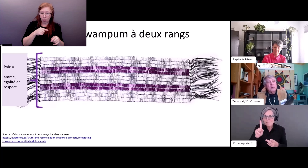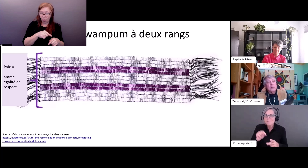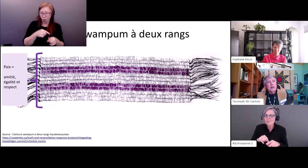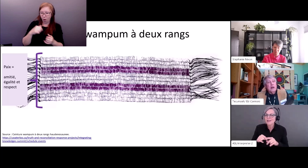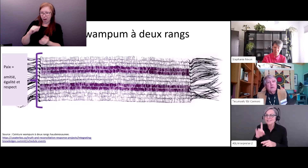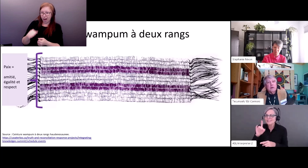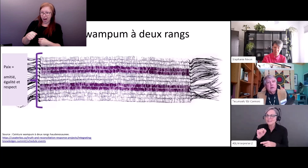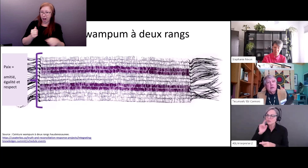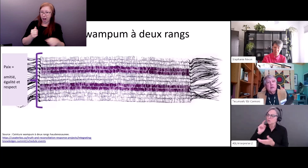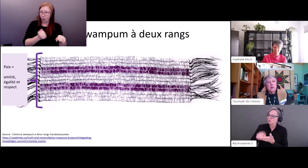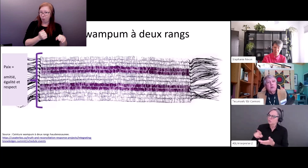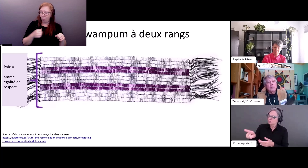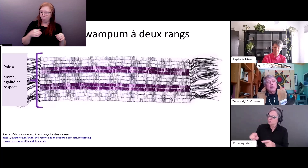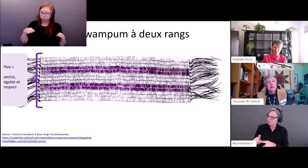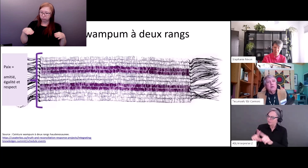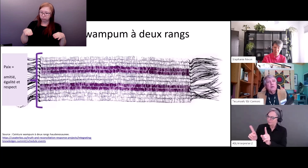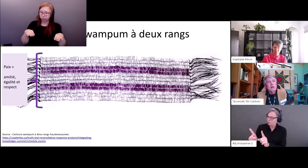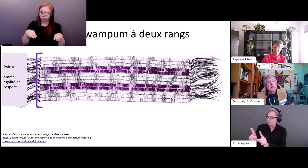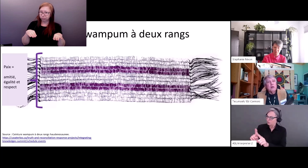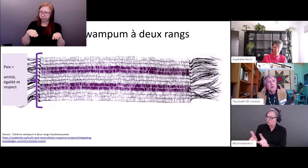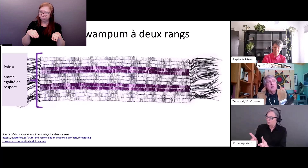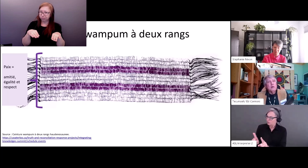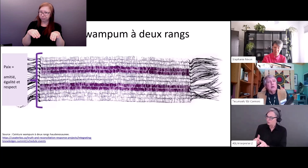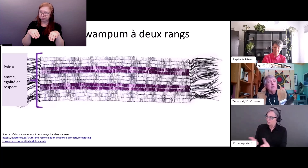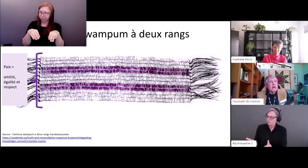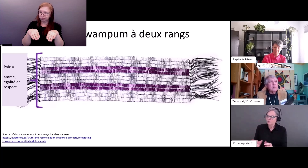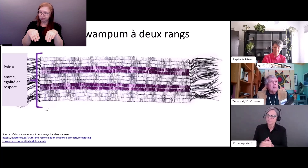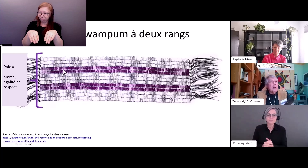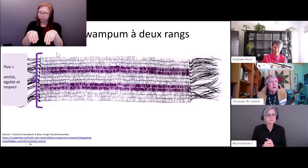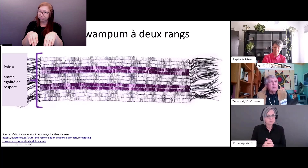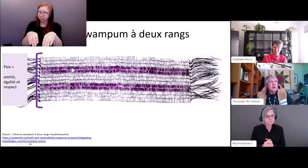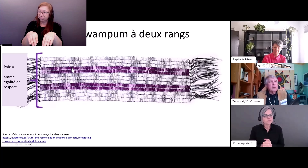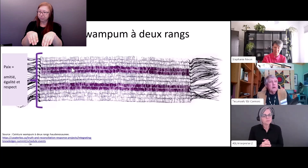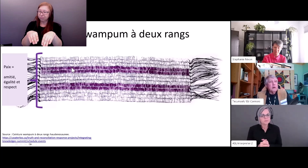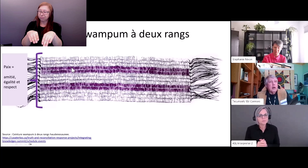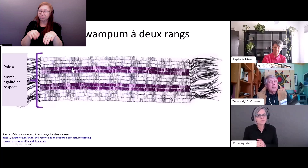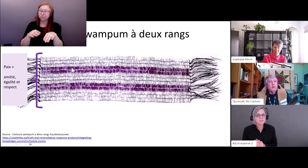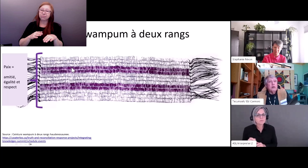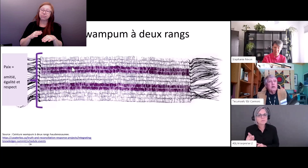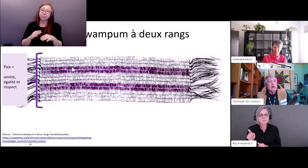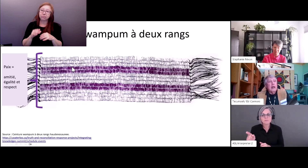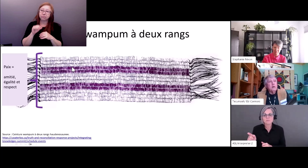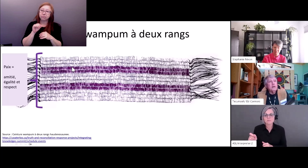lorsqu'on a reconnu ces différences on a réalisé que ces différences